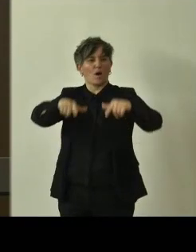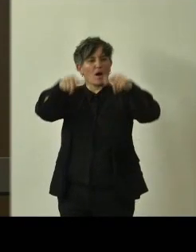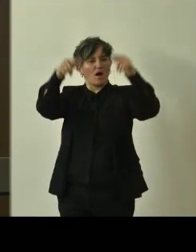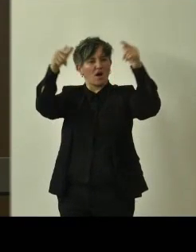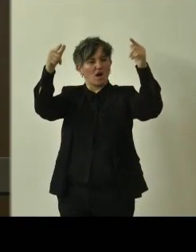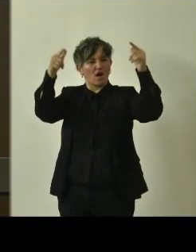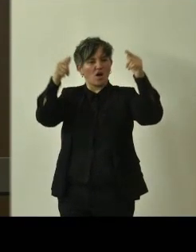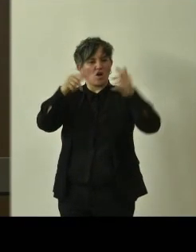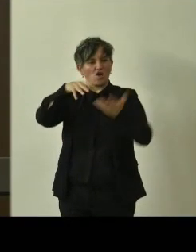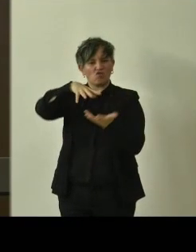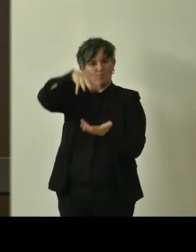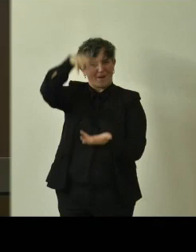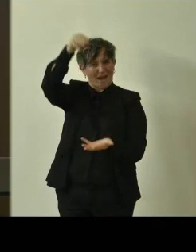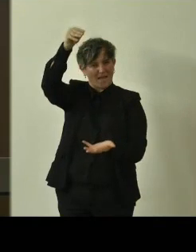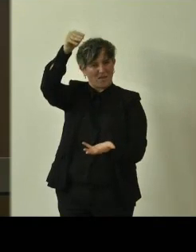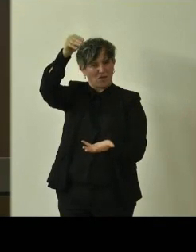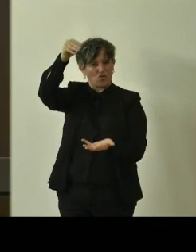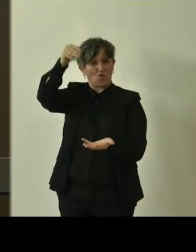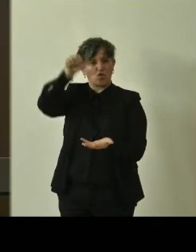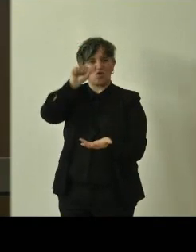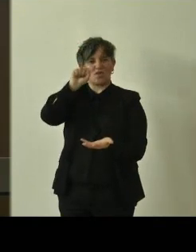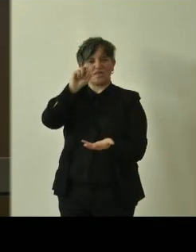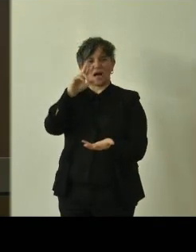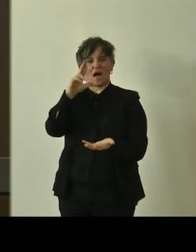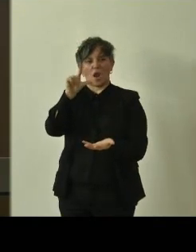Salò, che per mezzo chilometro